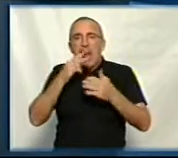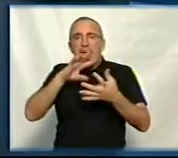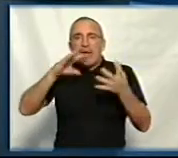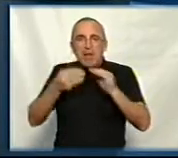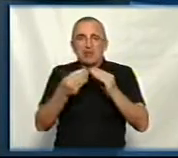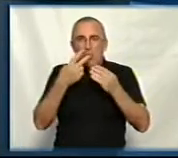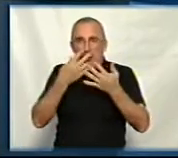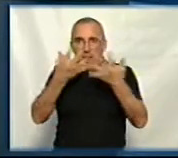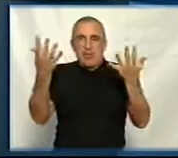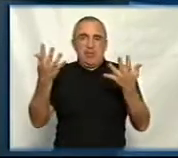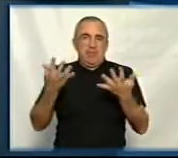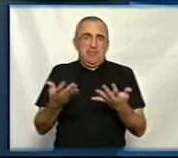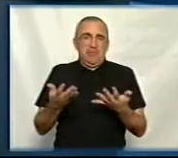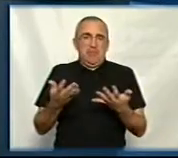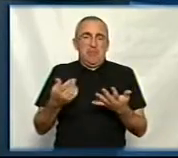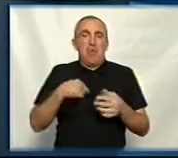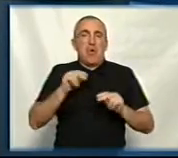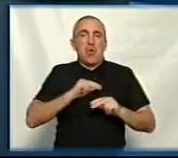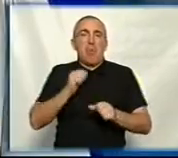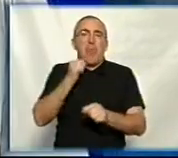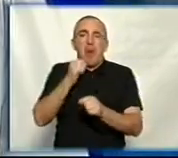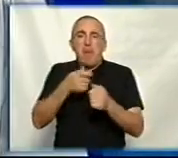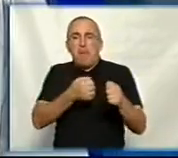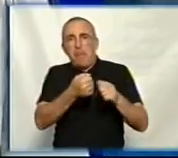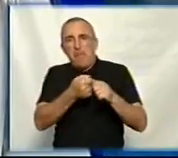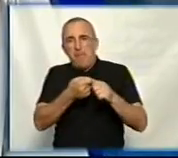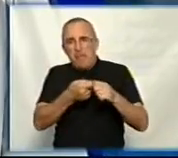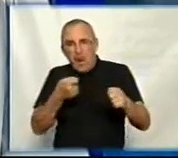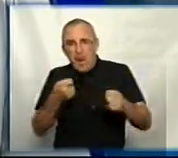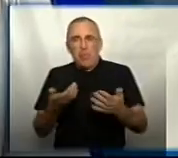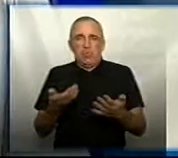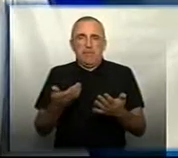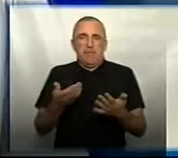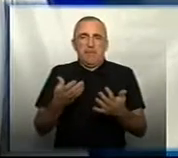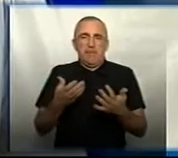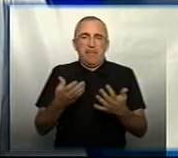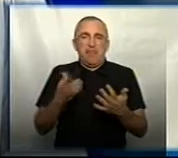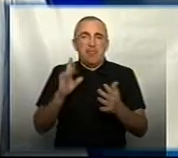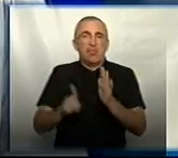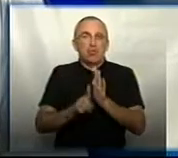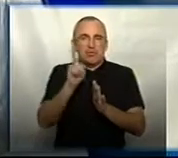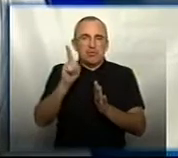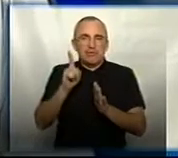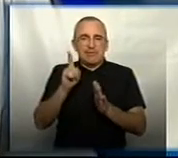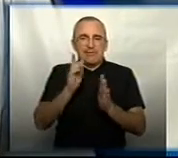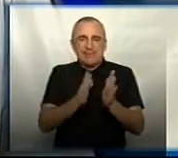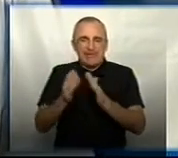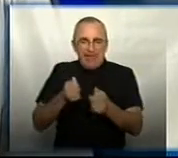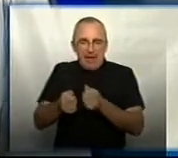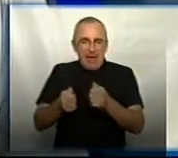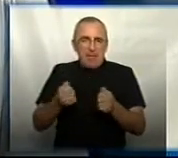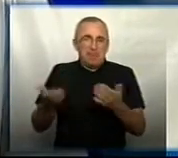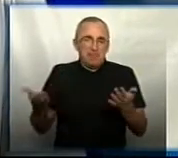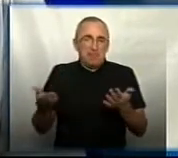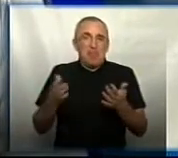голосування. Ми робили паузи по декілька хвилин для того, щоб запускати систему. І от саме на цьому проєкті